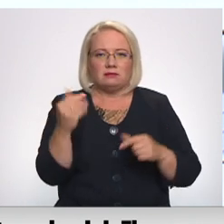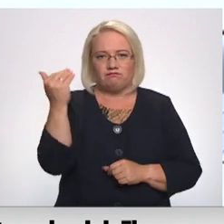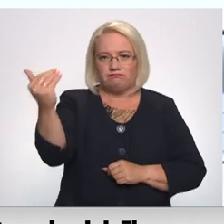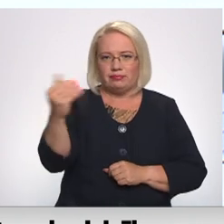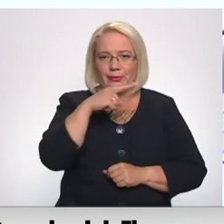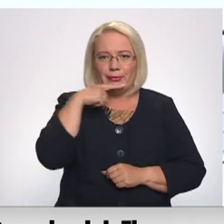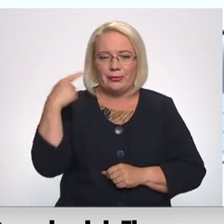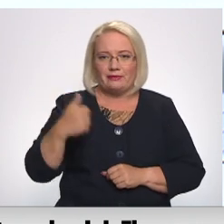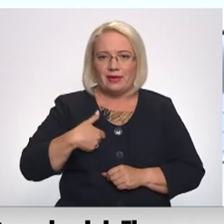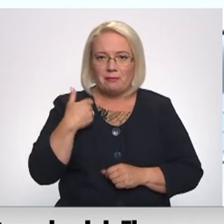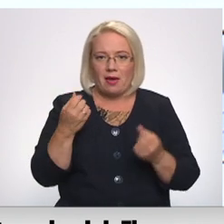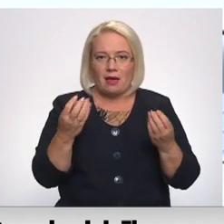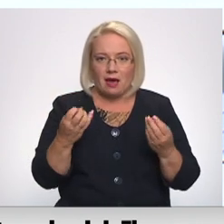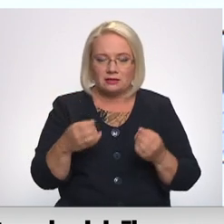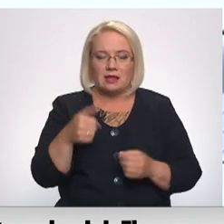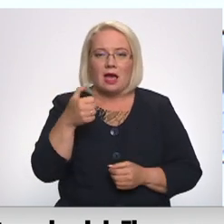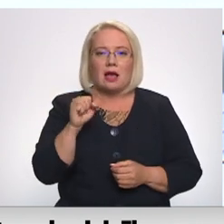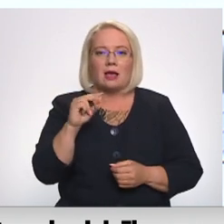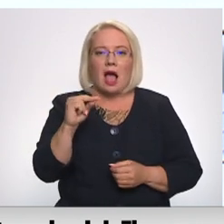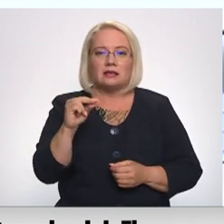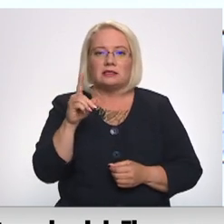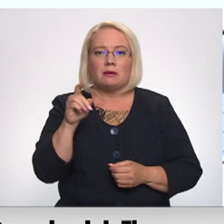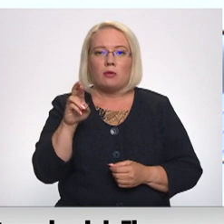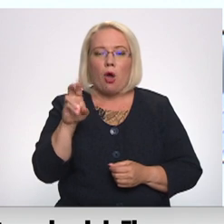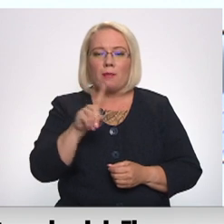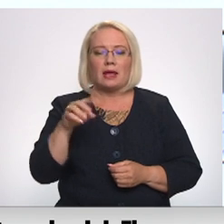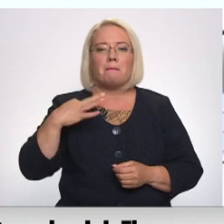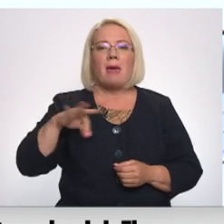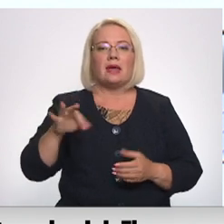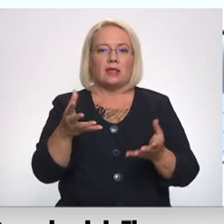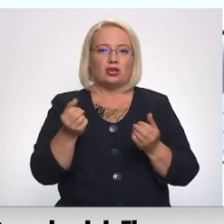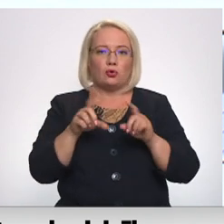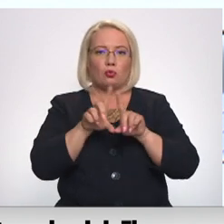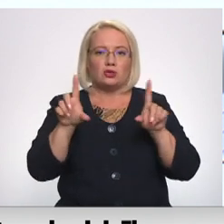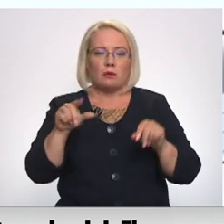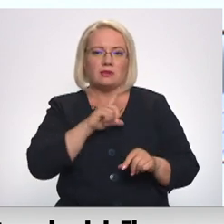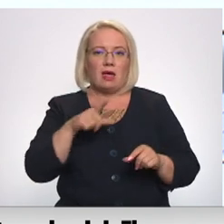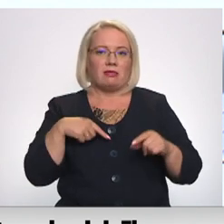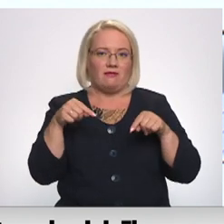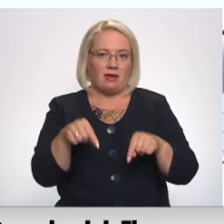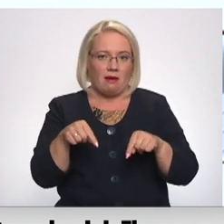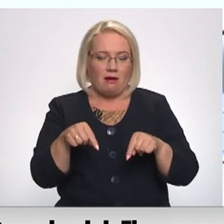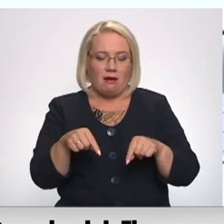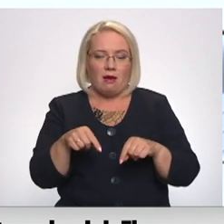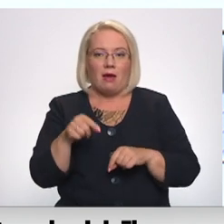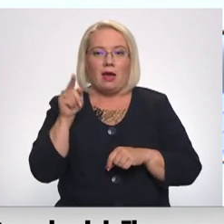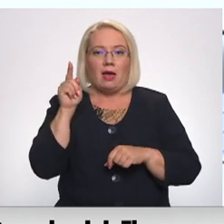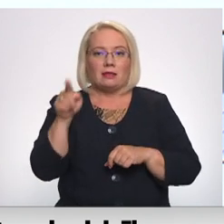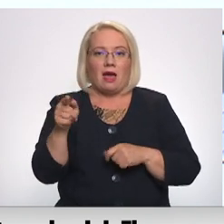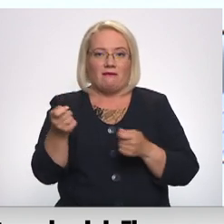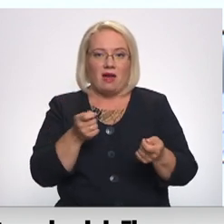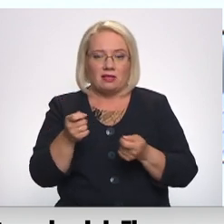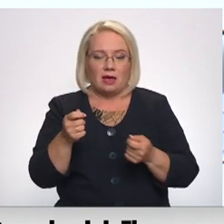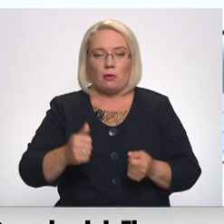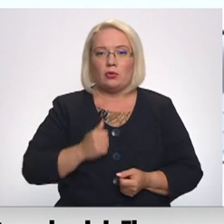kā praktiski sanāk kā Gazpromis meitas uzņēmums Latvijas teritorijā. Šī vadība un viņa